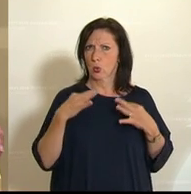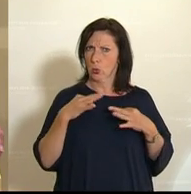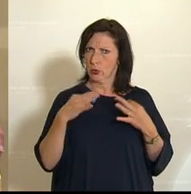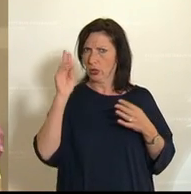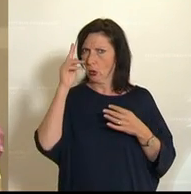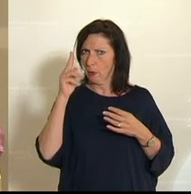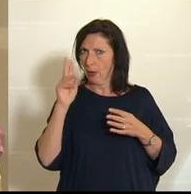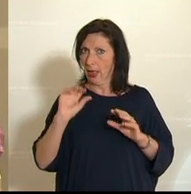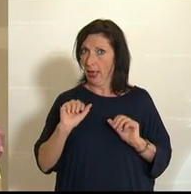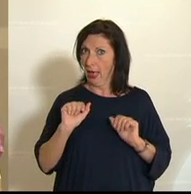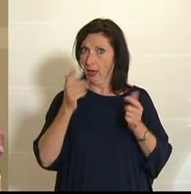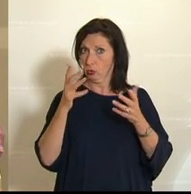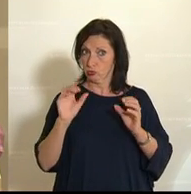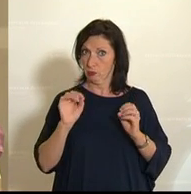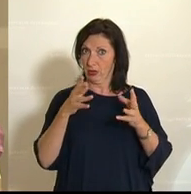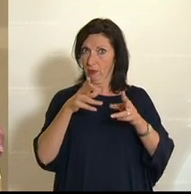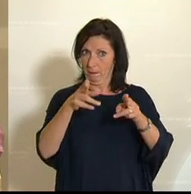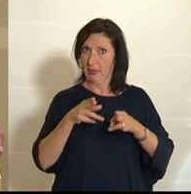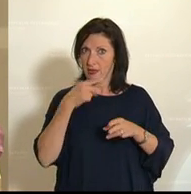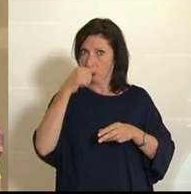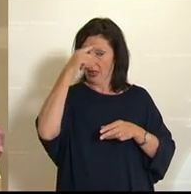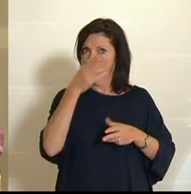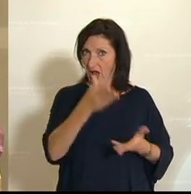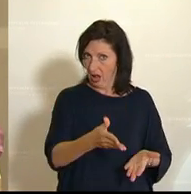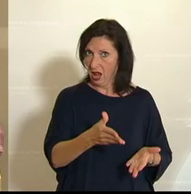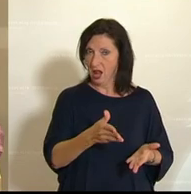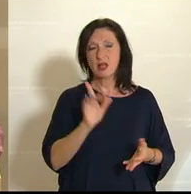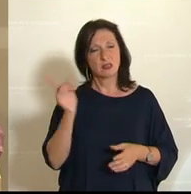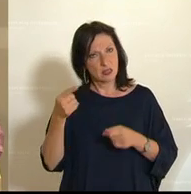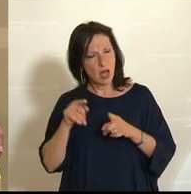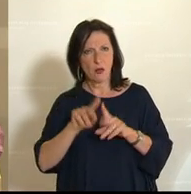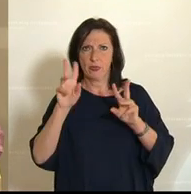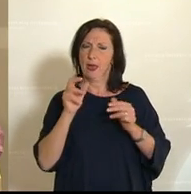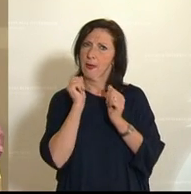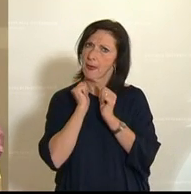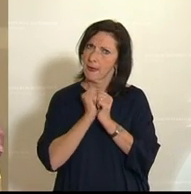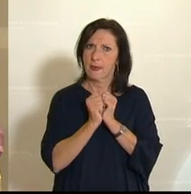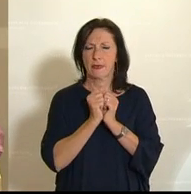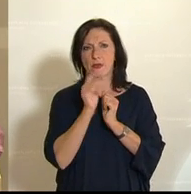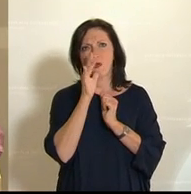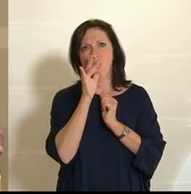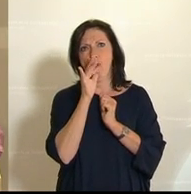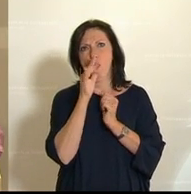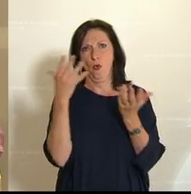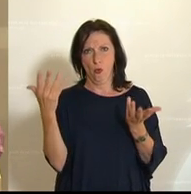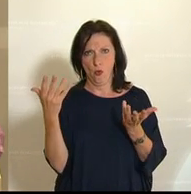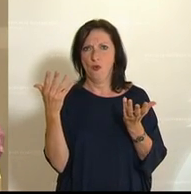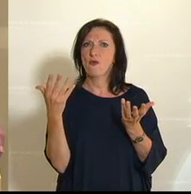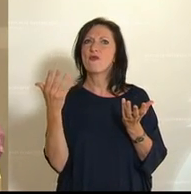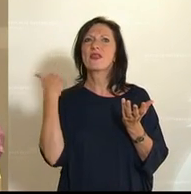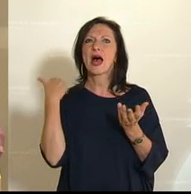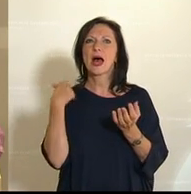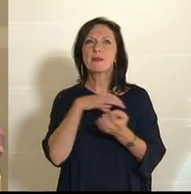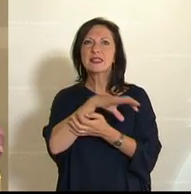Akutbetten in Krankenhäusern. Sie hat aber auch angesprochen, dass der Rechnungshof die in der Krise geschaffenen